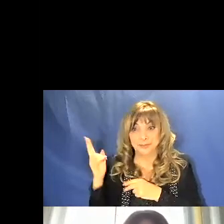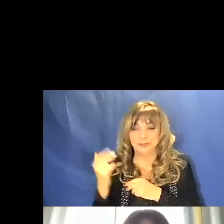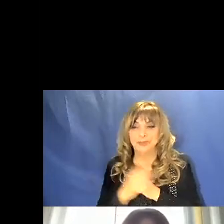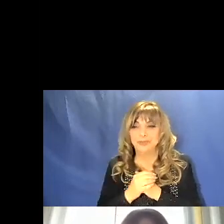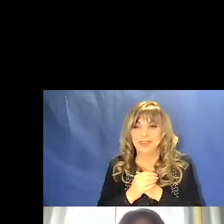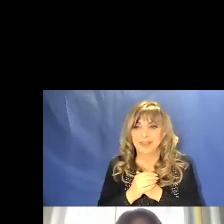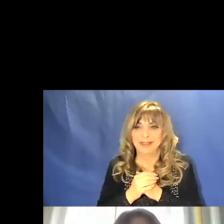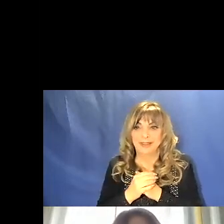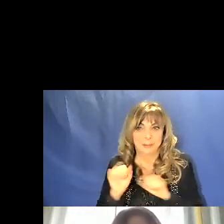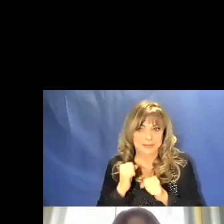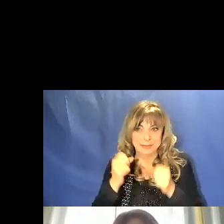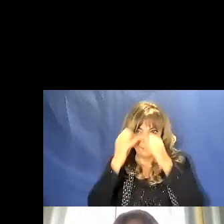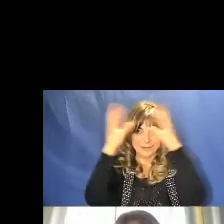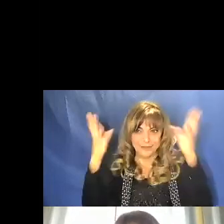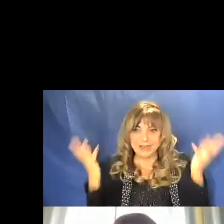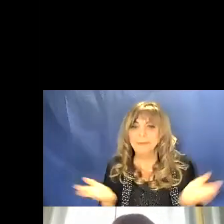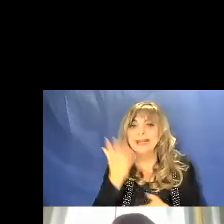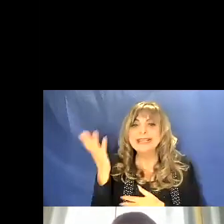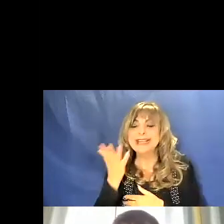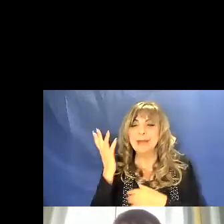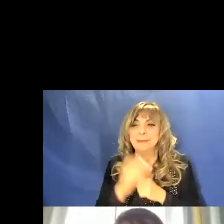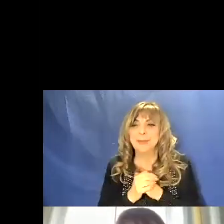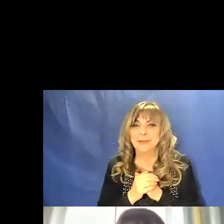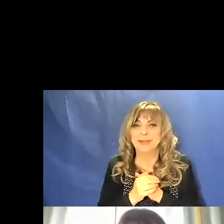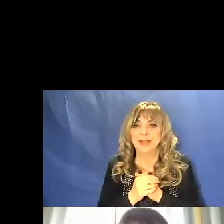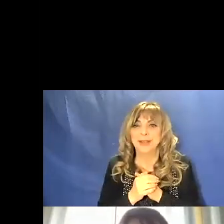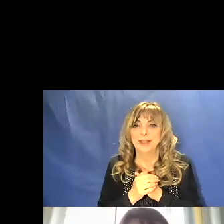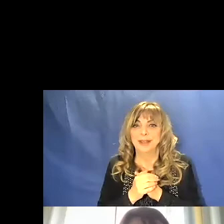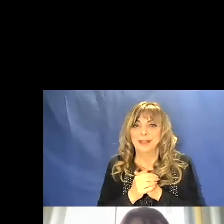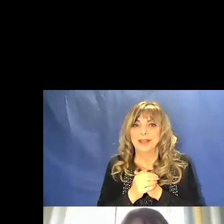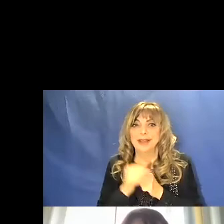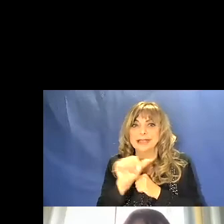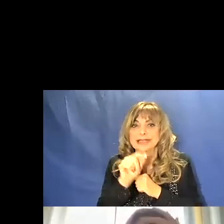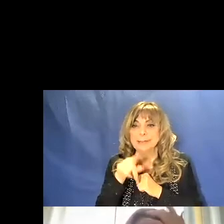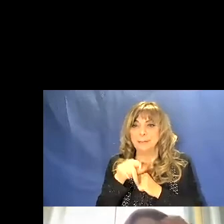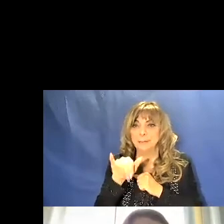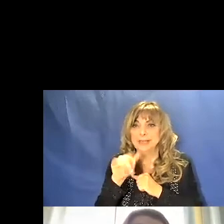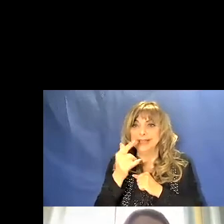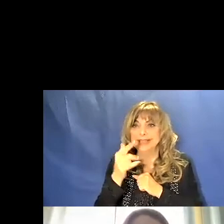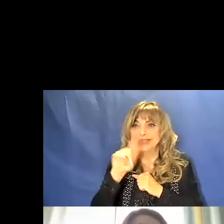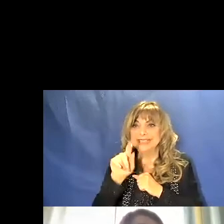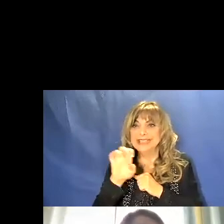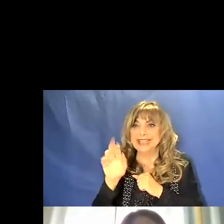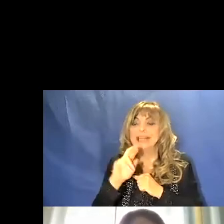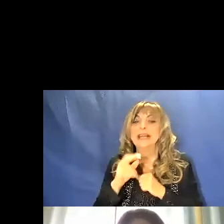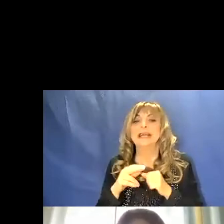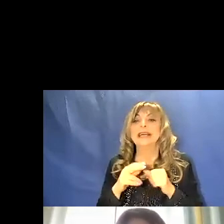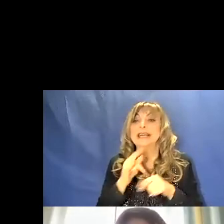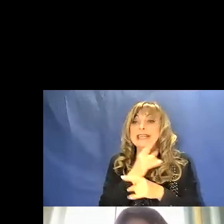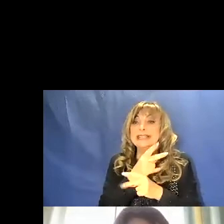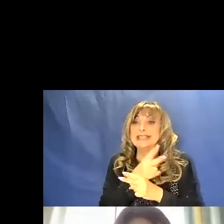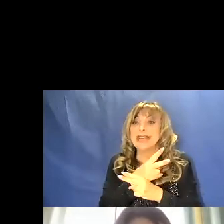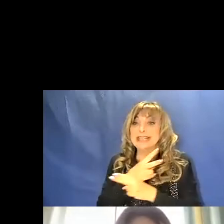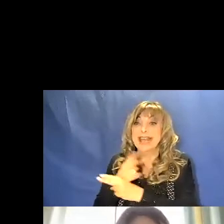immaginare. Per esempio, con gli occhi di Spitzer, un satellite della NASA che riesce a